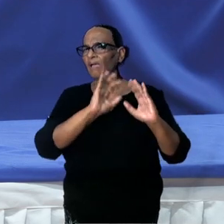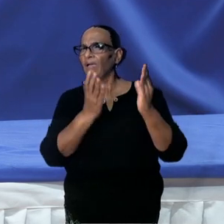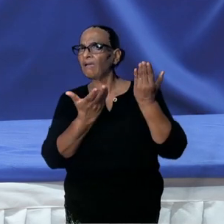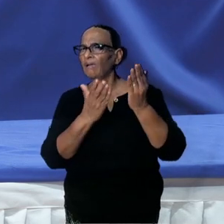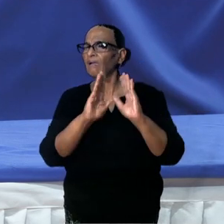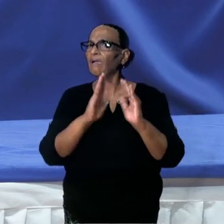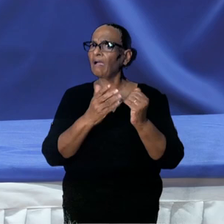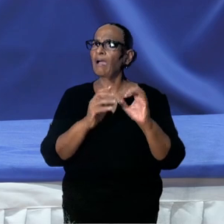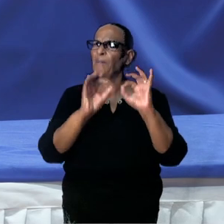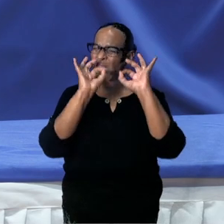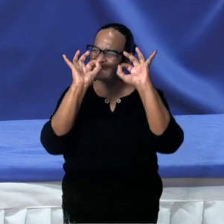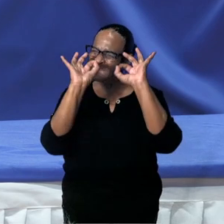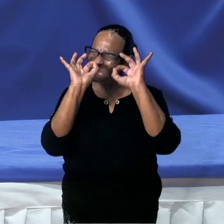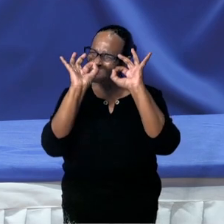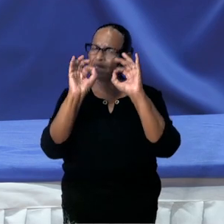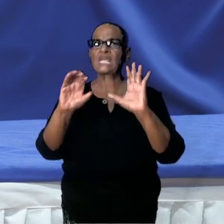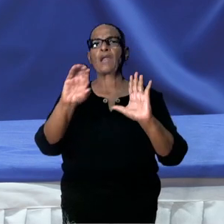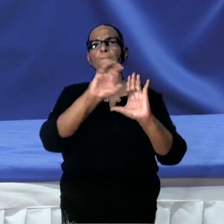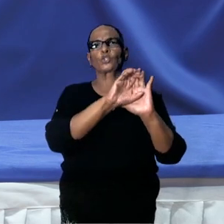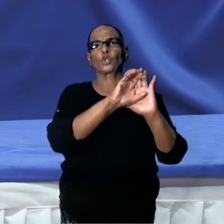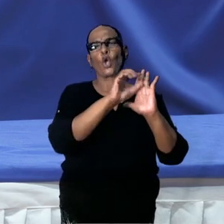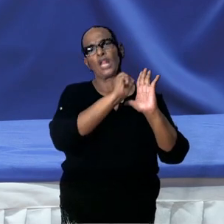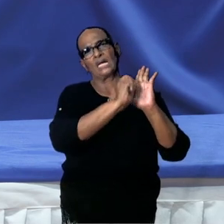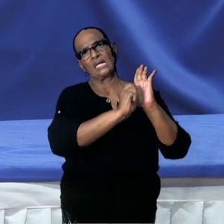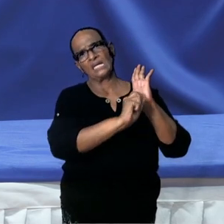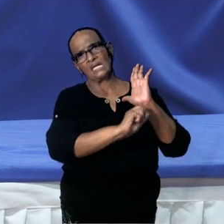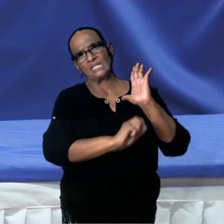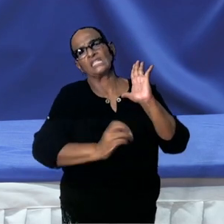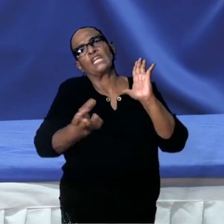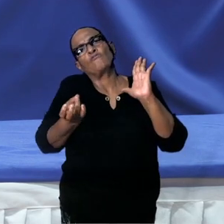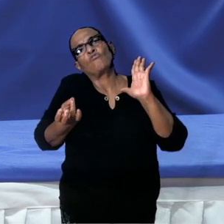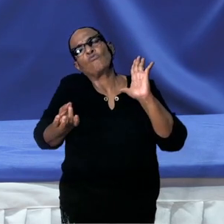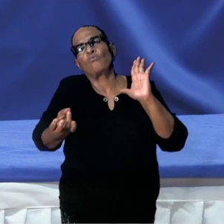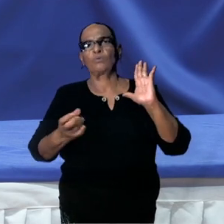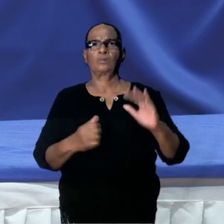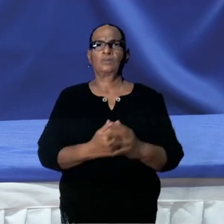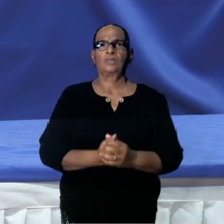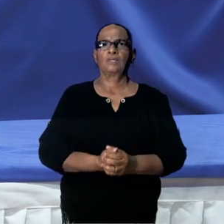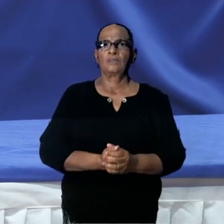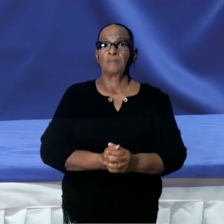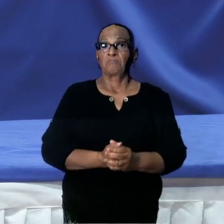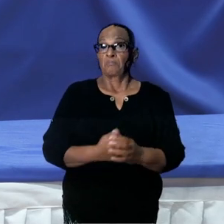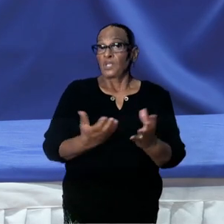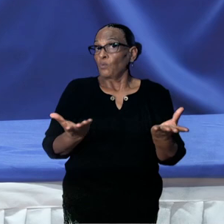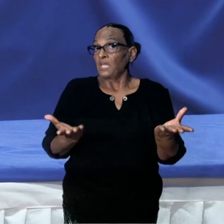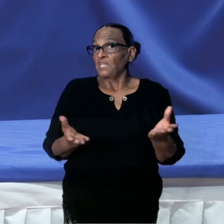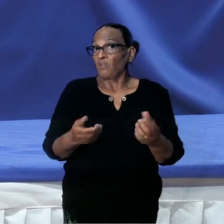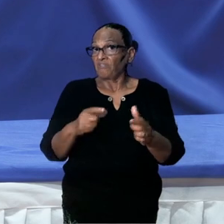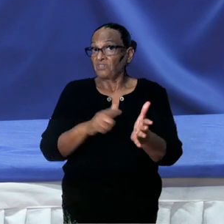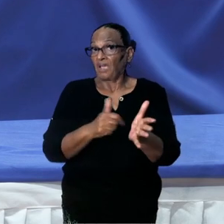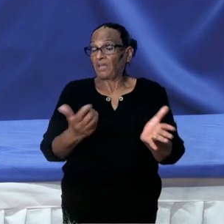speciale protocollen in place en ik kan u verzekeren dat die ook gehanteerd zullen worden.